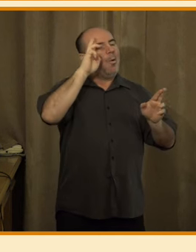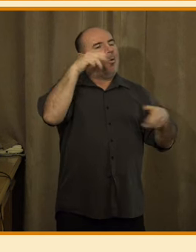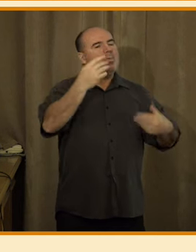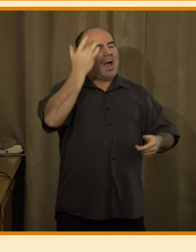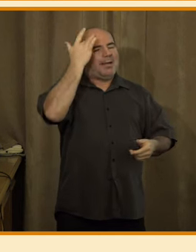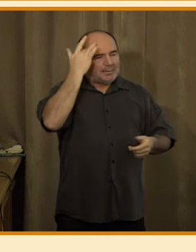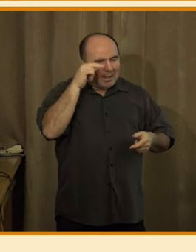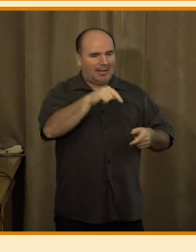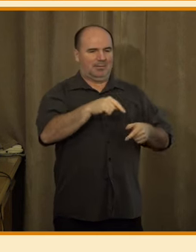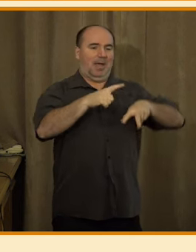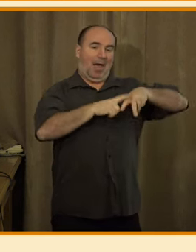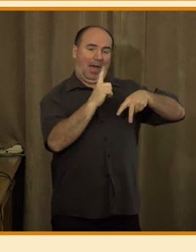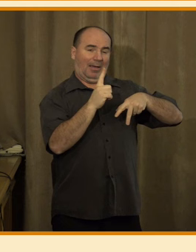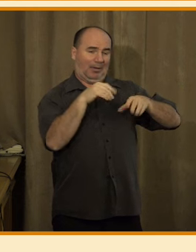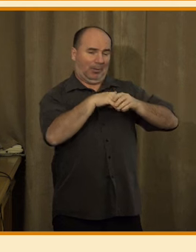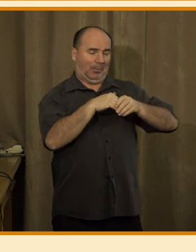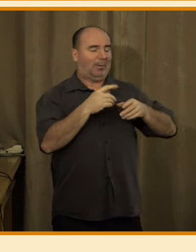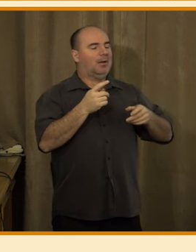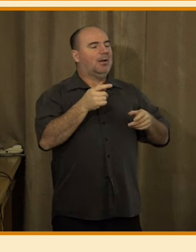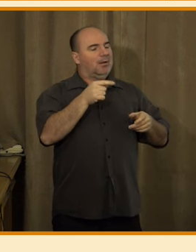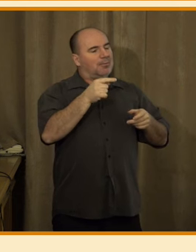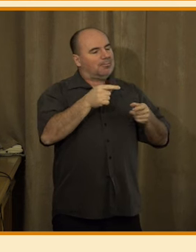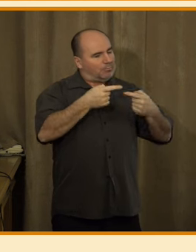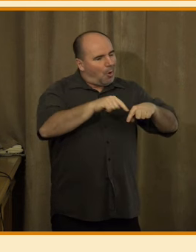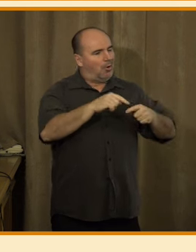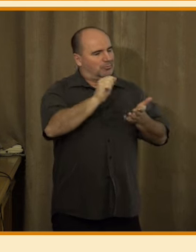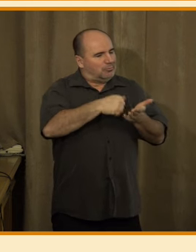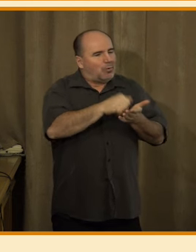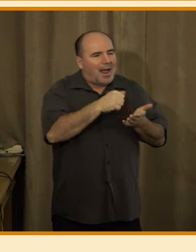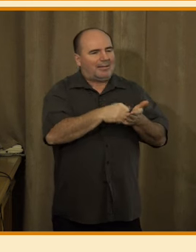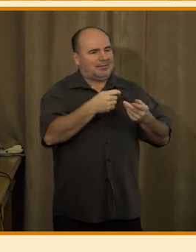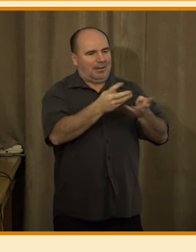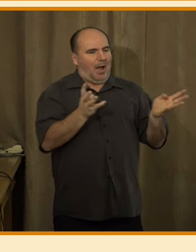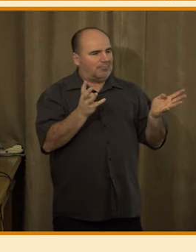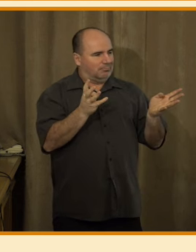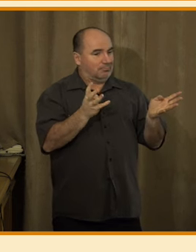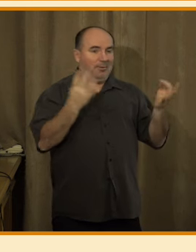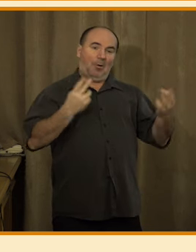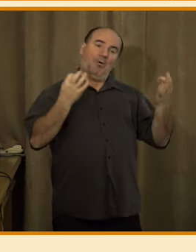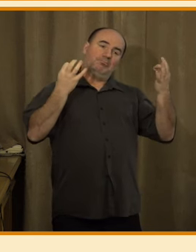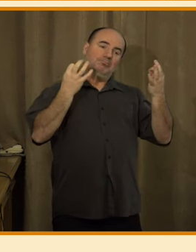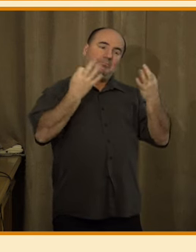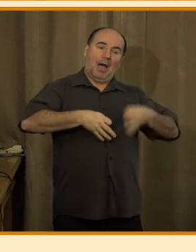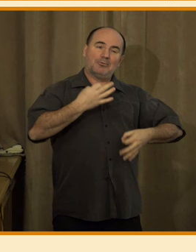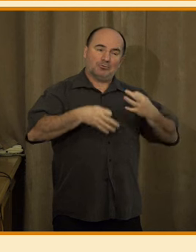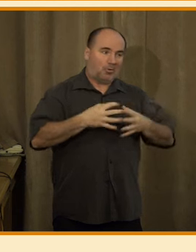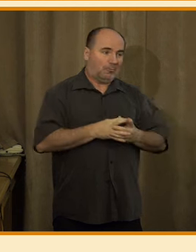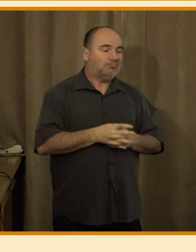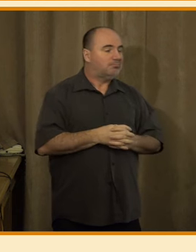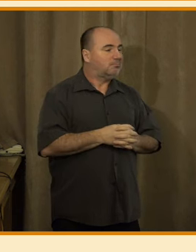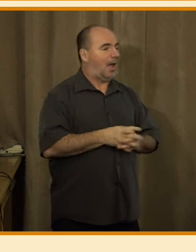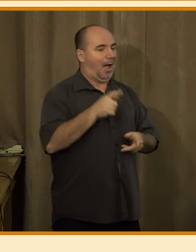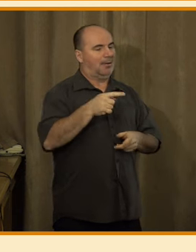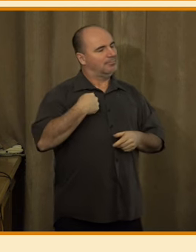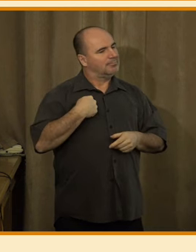nástrojů umělé inteligence v žurnalistice. Takže jsme kladli obecnou otázku,